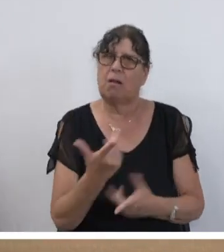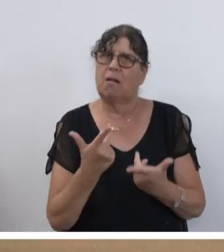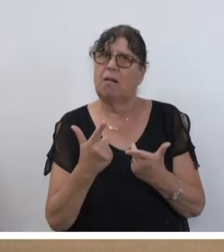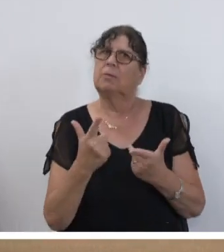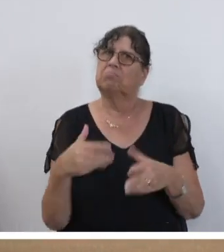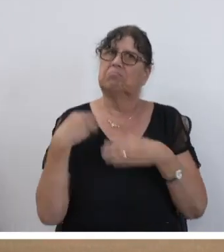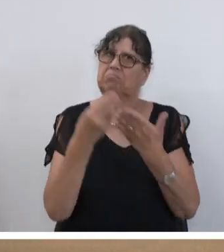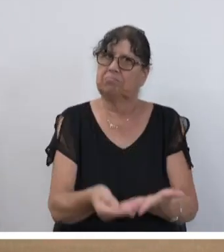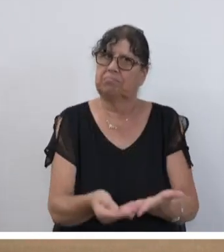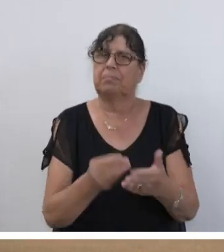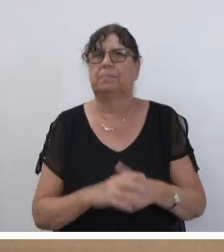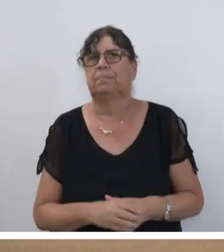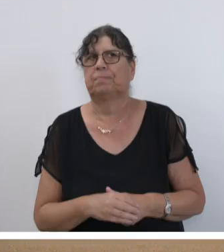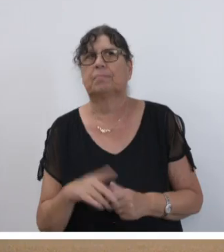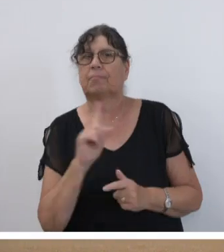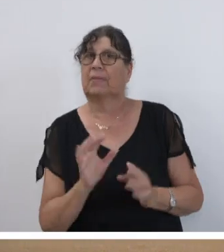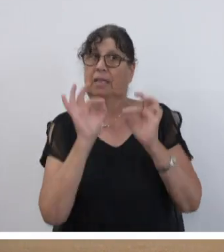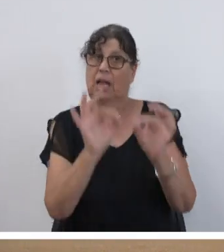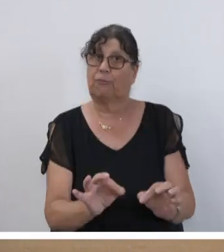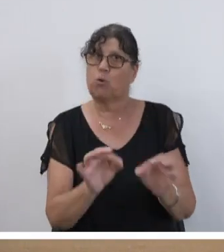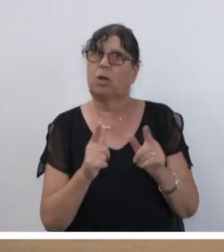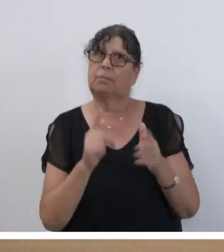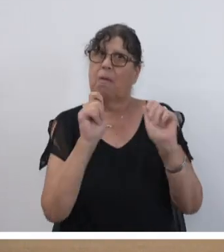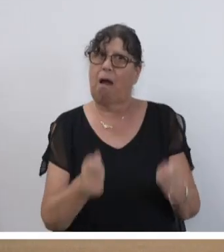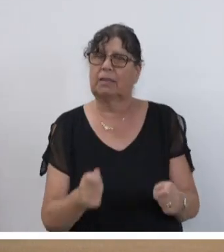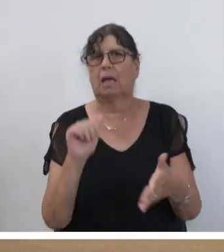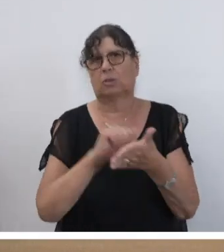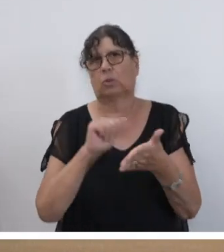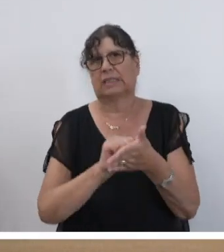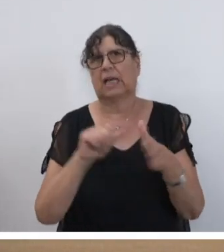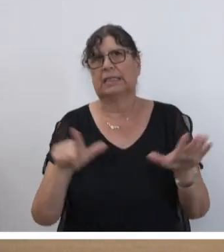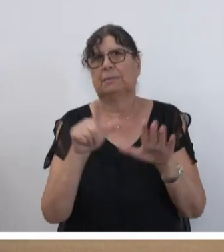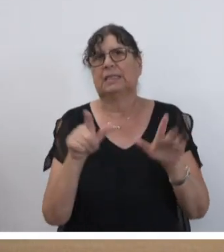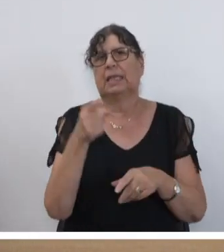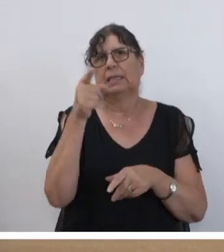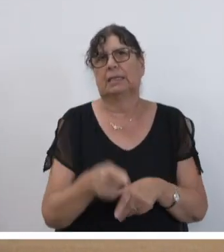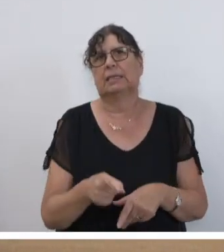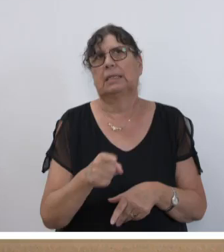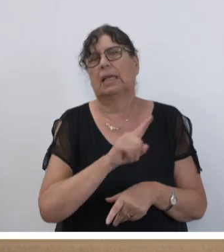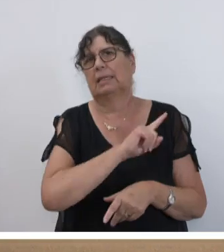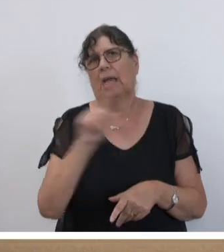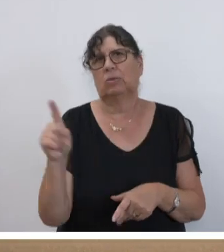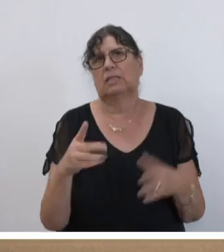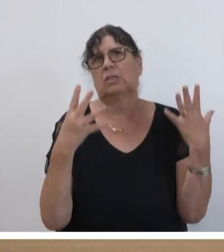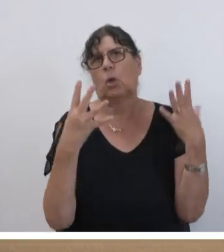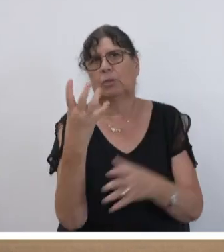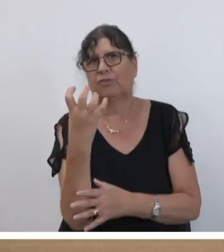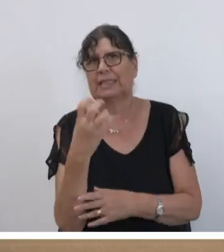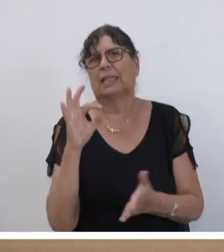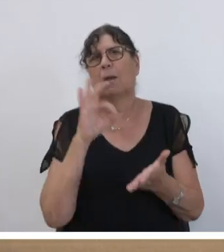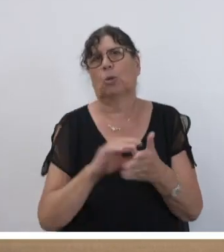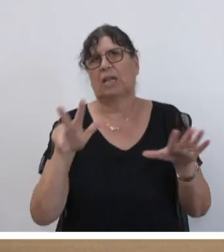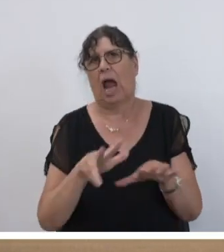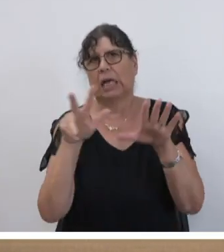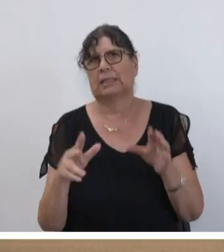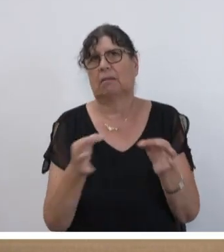eingebracht. Wer dafür ist, dass der Antrag Drucksache 17-1049 als Punkt 18